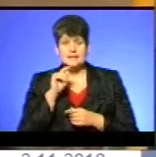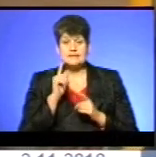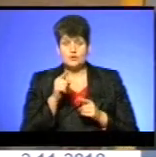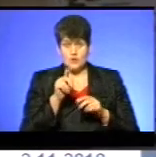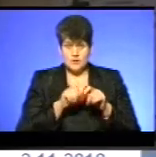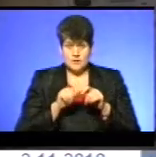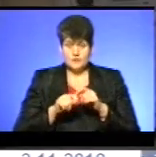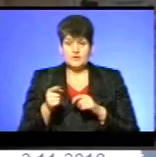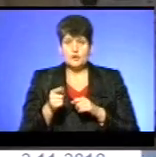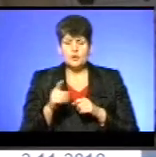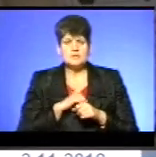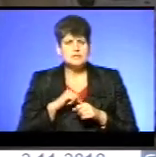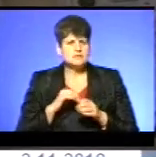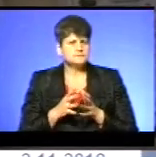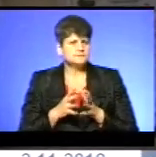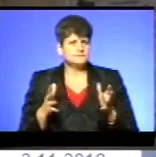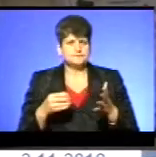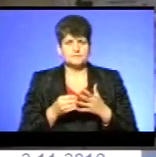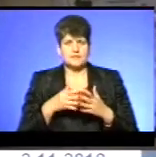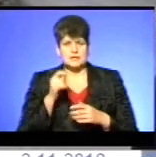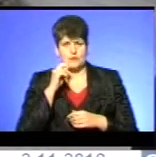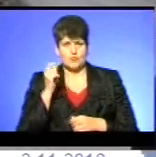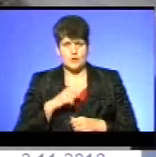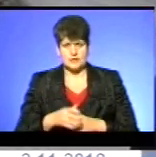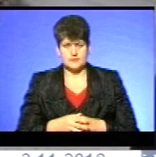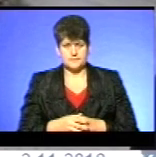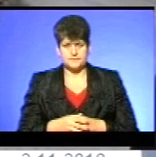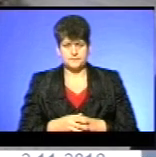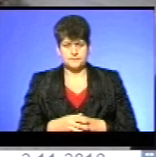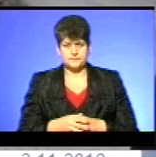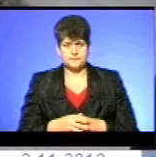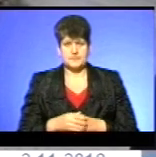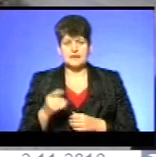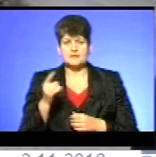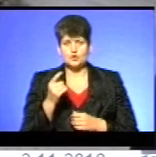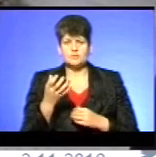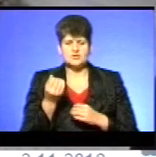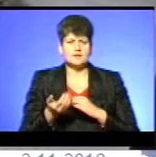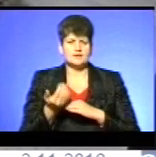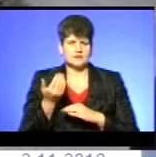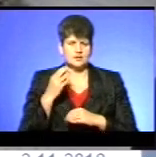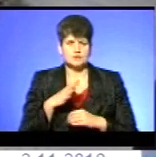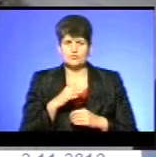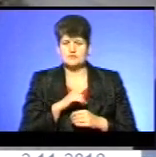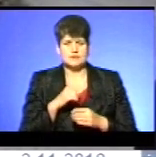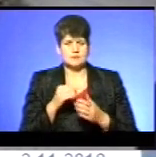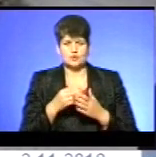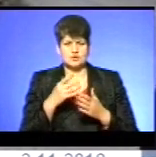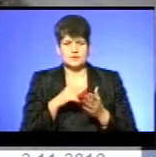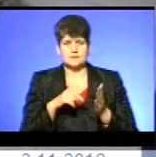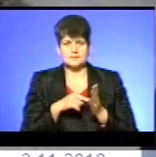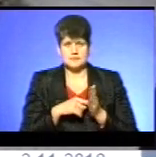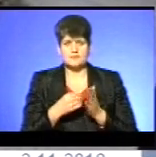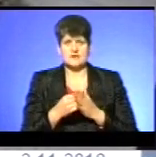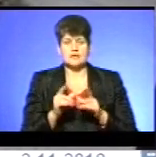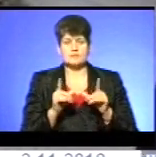дослідженням, у Тернополі одні з найвищих тарифів в Україні. Тернопіль ще до підвищення був одним з найдорожчих міст по вартості